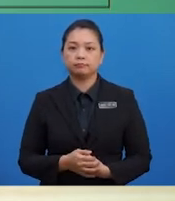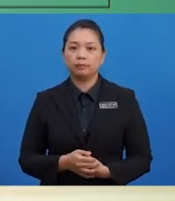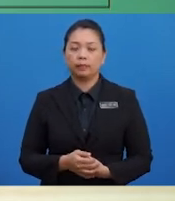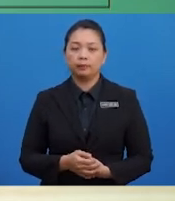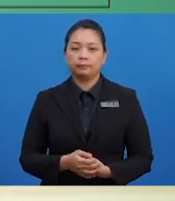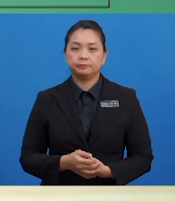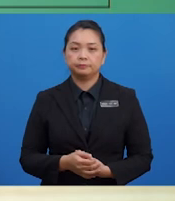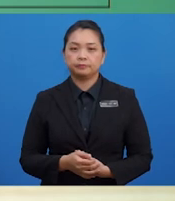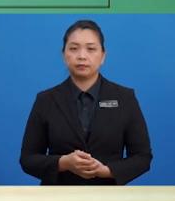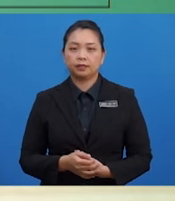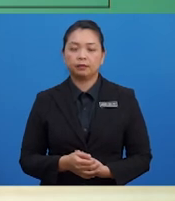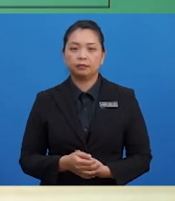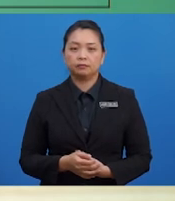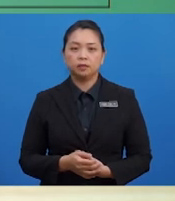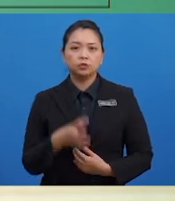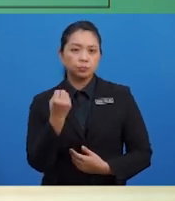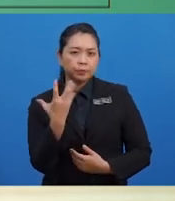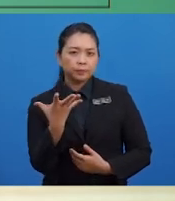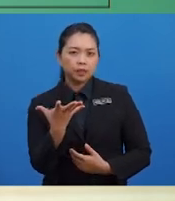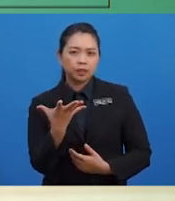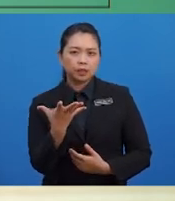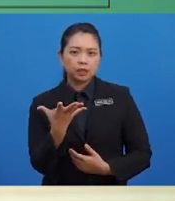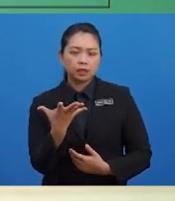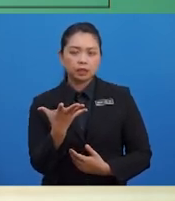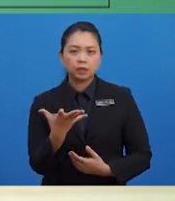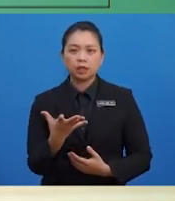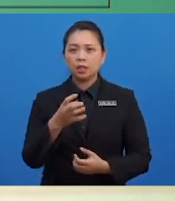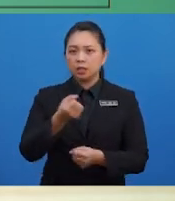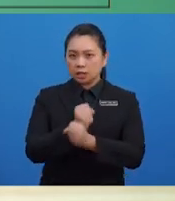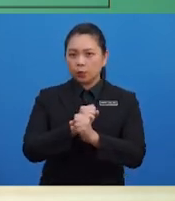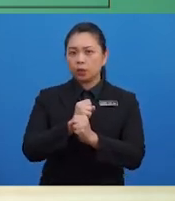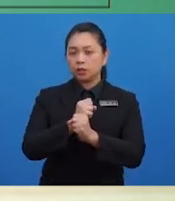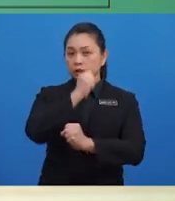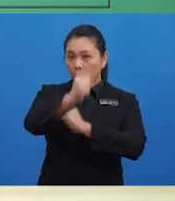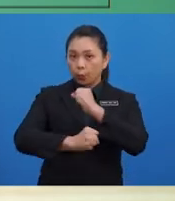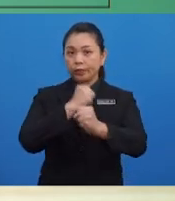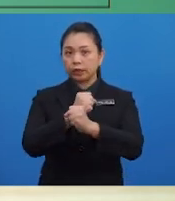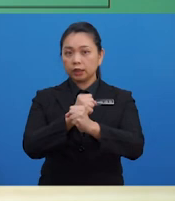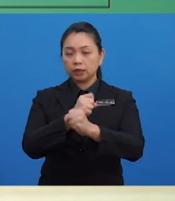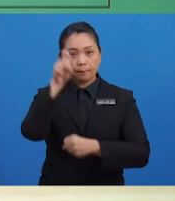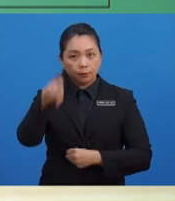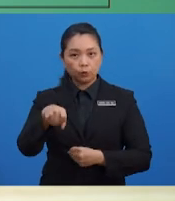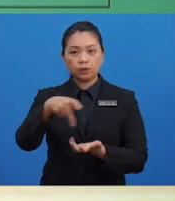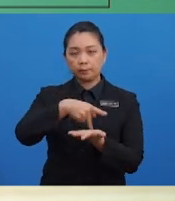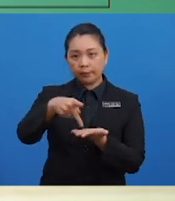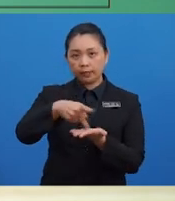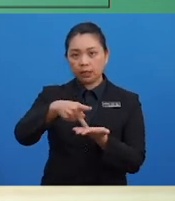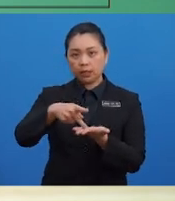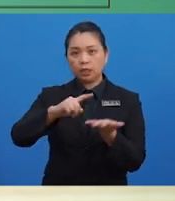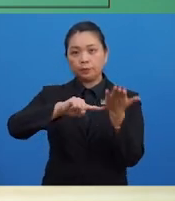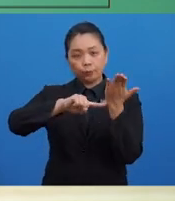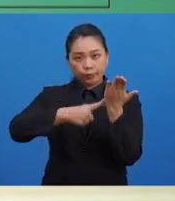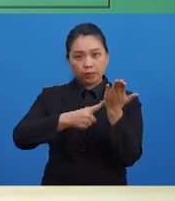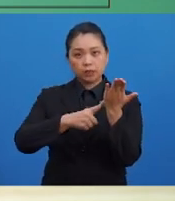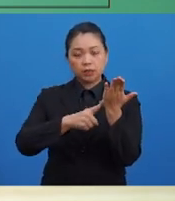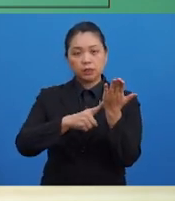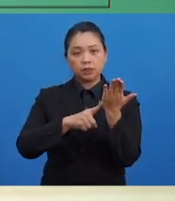Seterusnya, berapakah jumlah sewa tahunan yang sepatutnya dibayar untuk tempoh semasa bermula